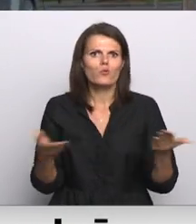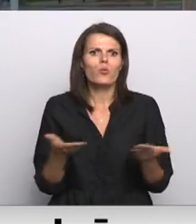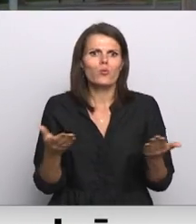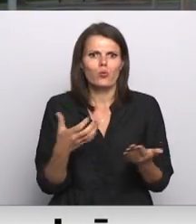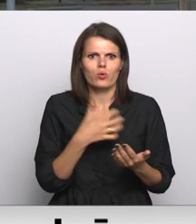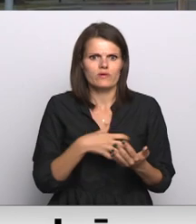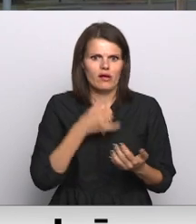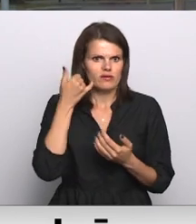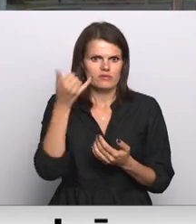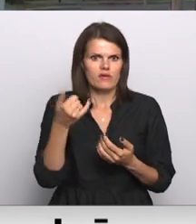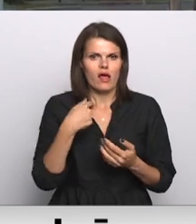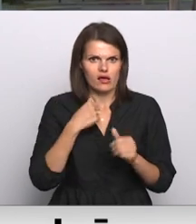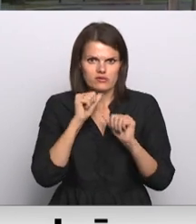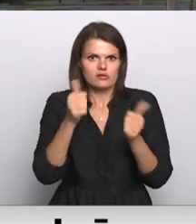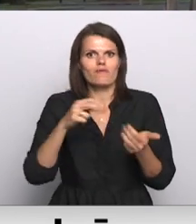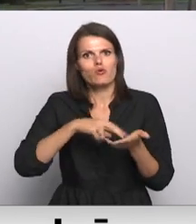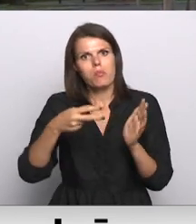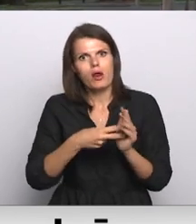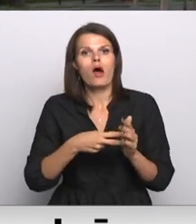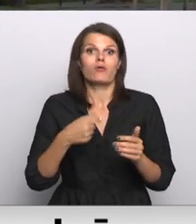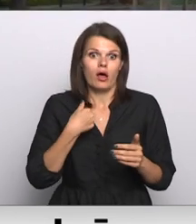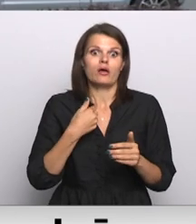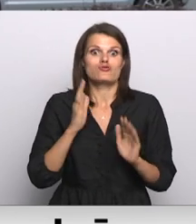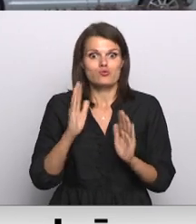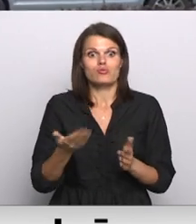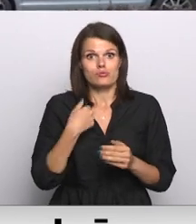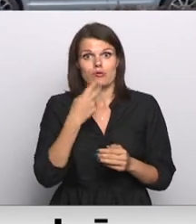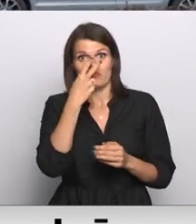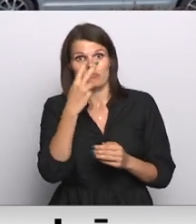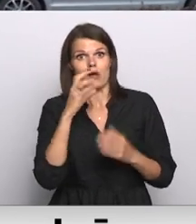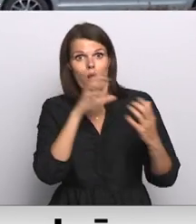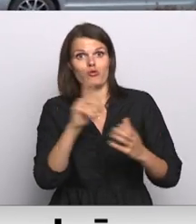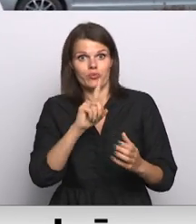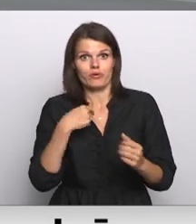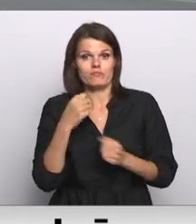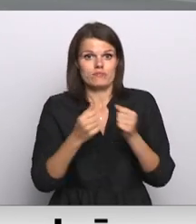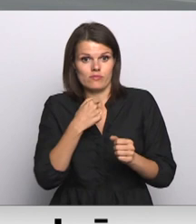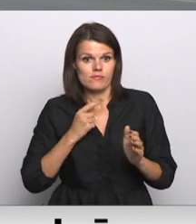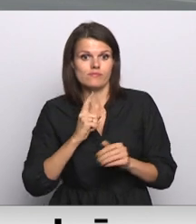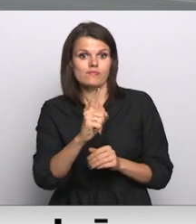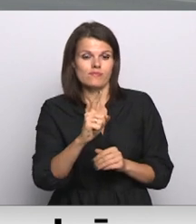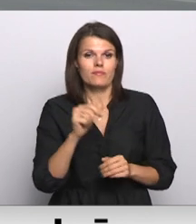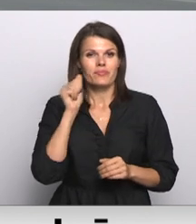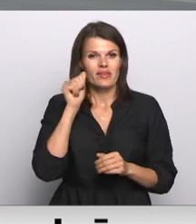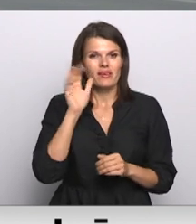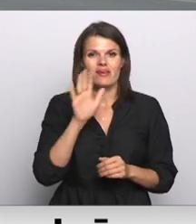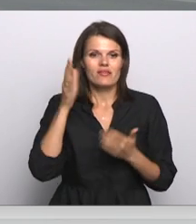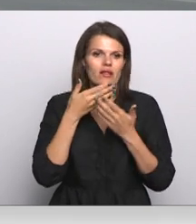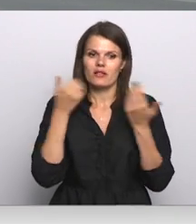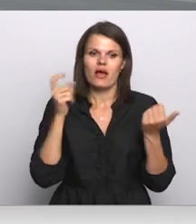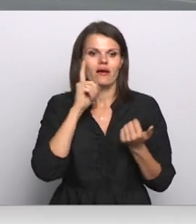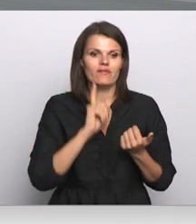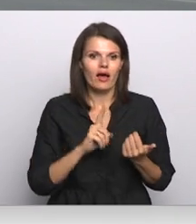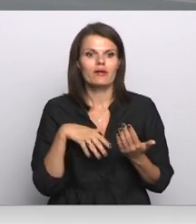rakstīts? Nu es nevaru ieplānot, ka es nākšu un es redzu, ka viņš ir, tad es ar viņu braukšu. Nu ikdienā nav ērti,